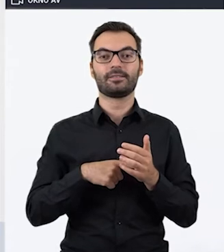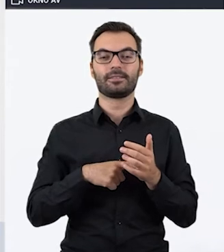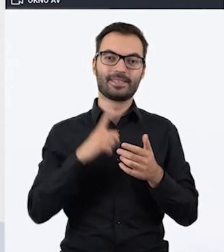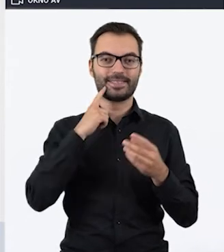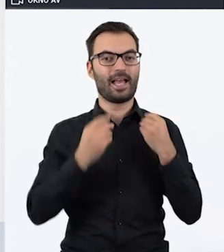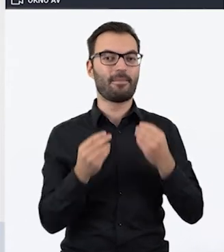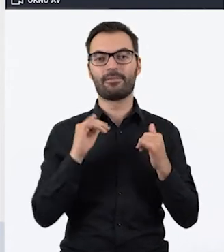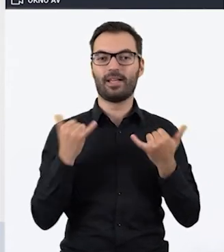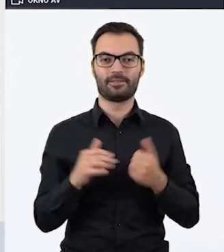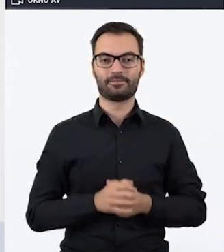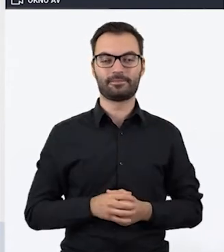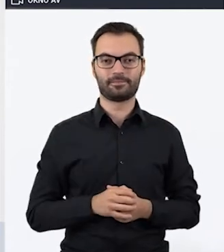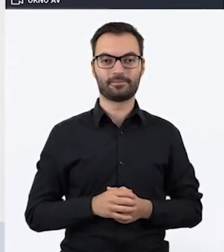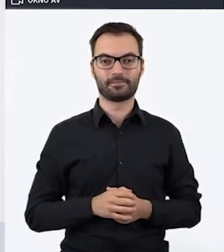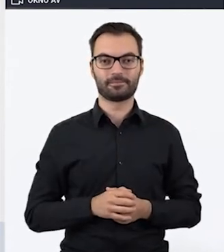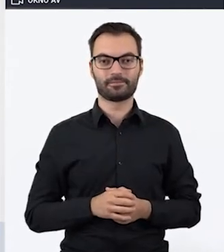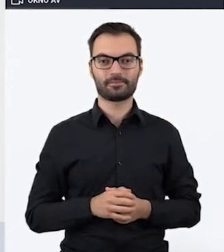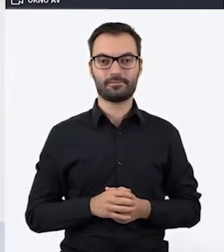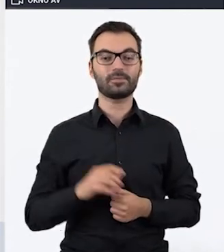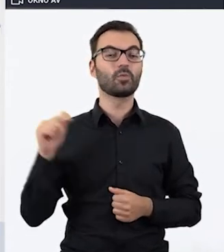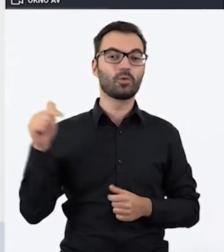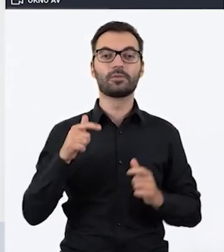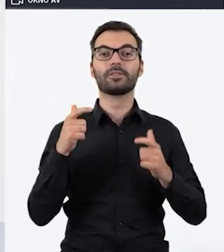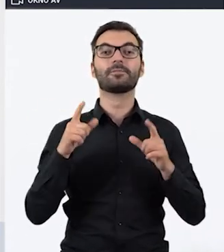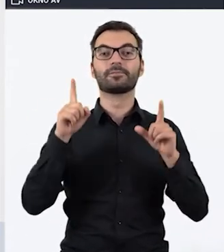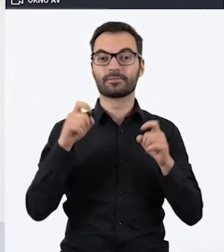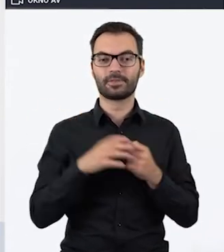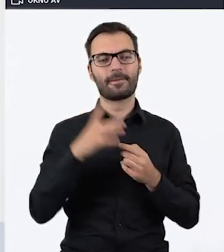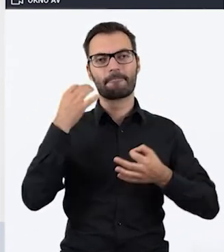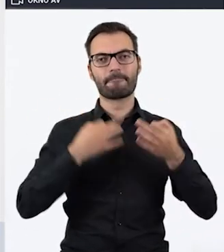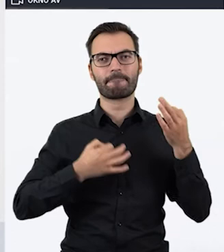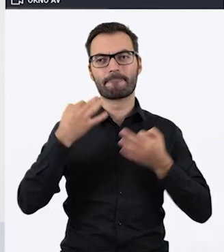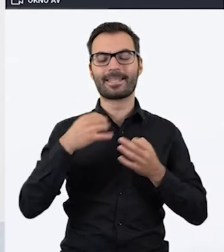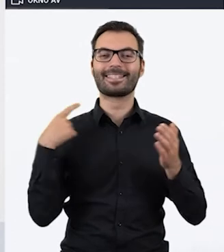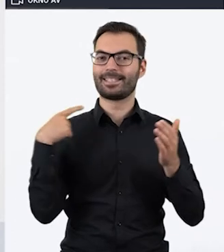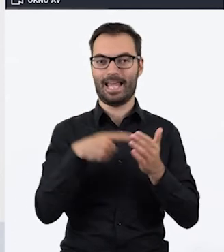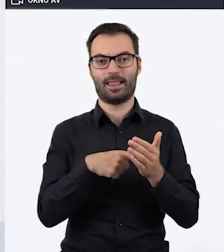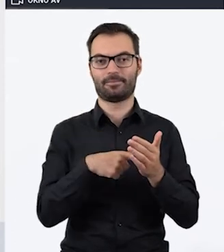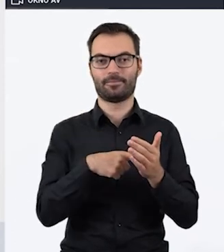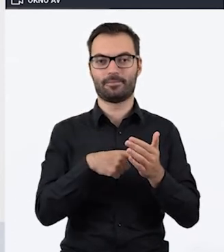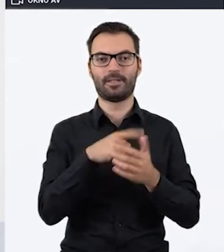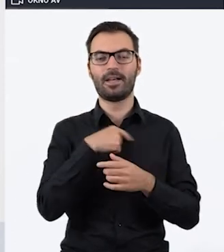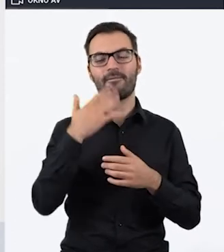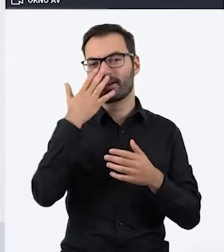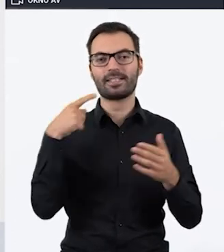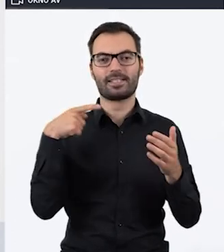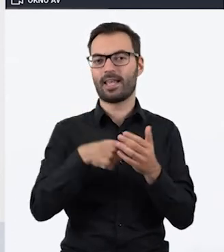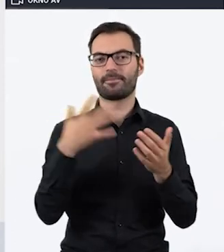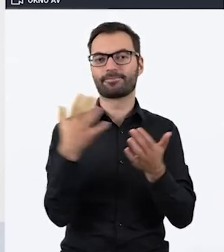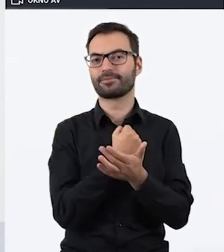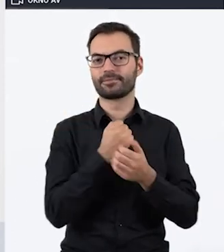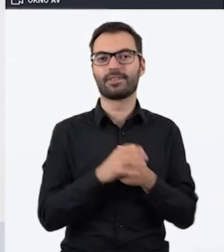rodzaju zabawy? Przede wszystkim musimy rozpocząć od tego, żeby zastanowić się nad celem, jaki chcemy osiągnąć,